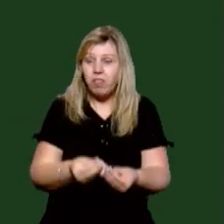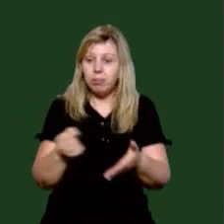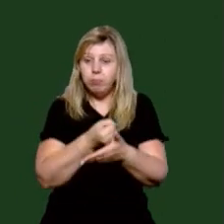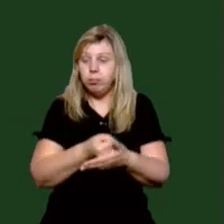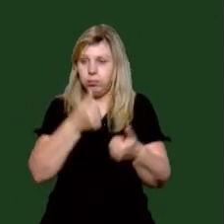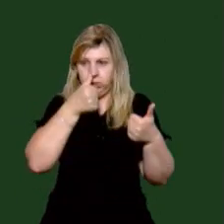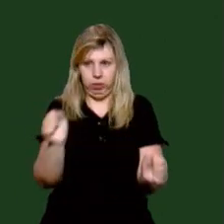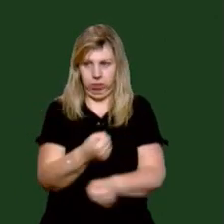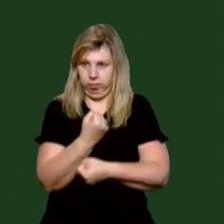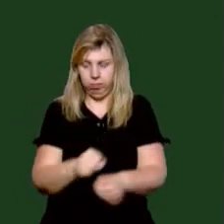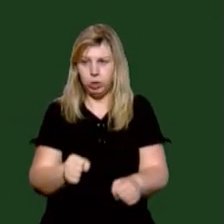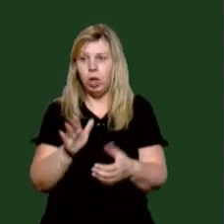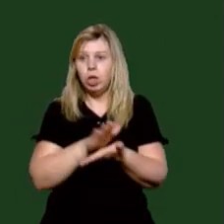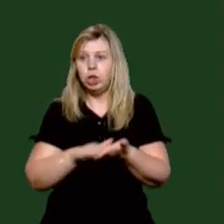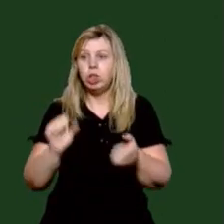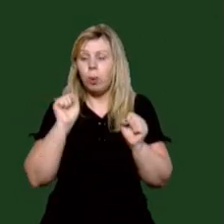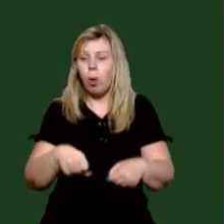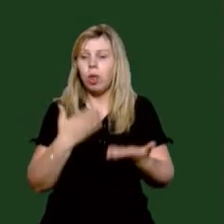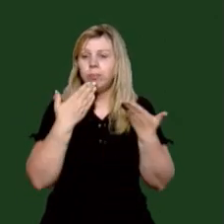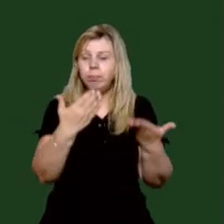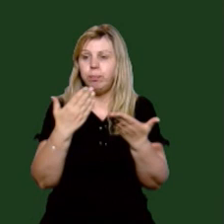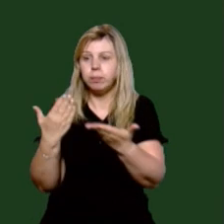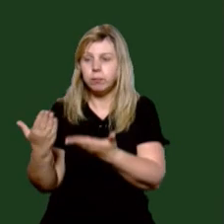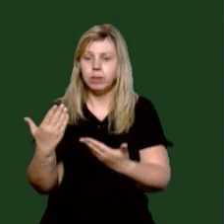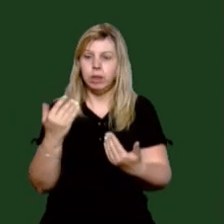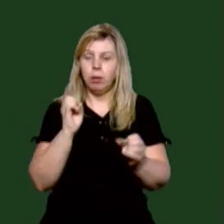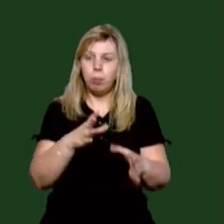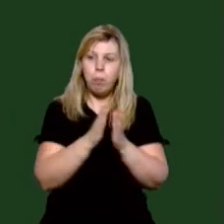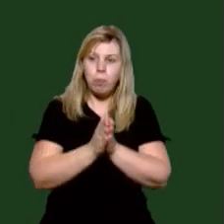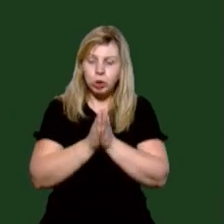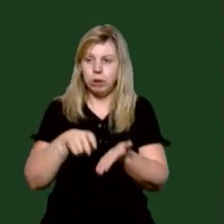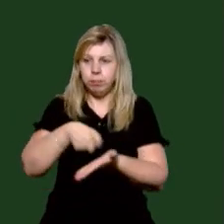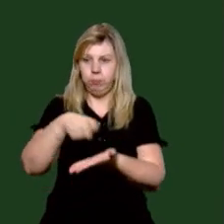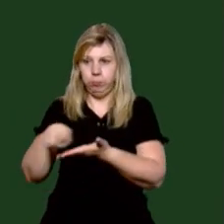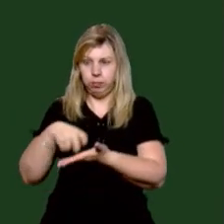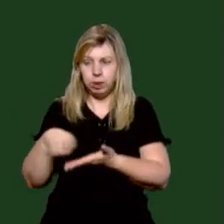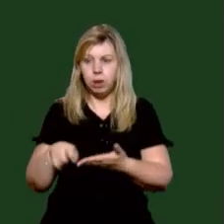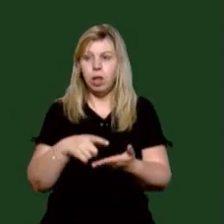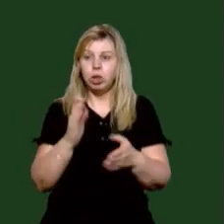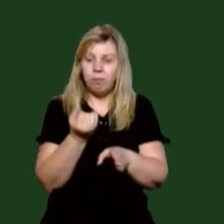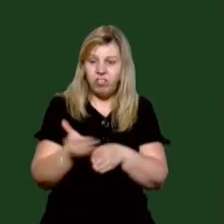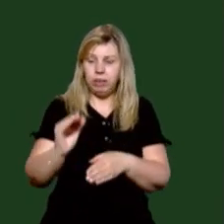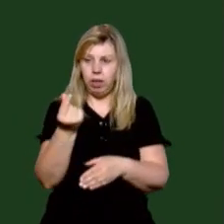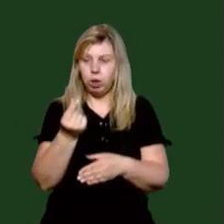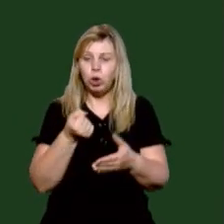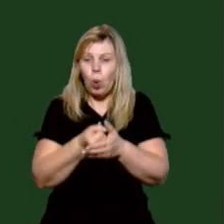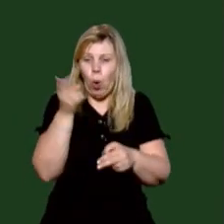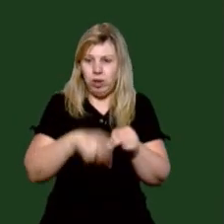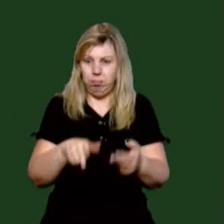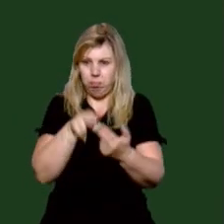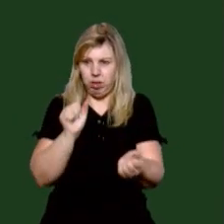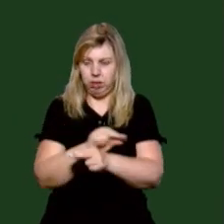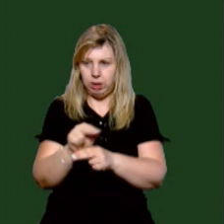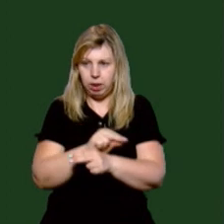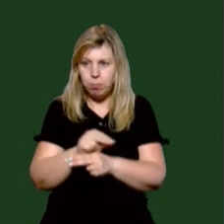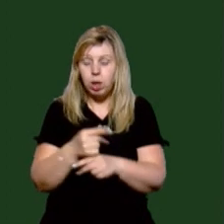аж ніяк не могли. Чисто могли звертатися у відповідні інстанції з листами, що виділять кошти на добудову цього моста.